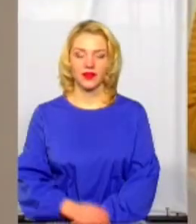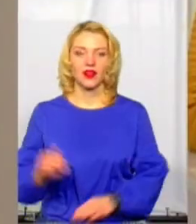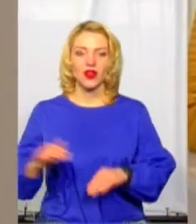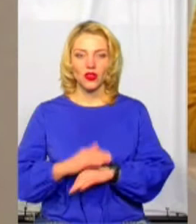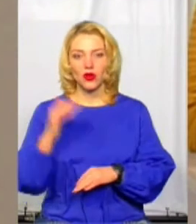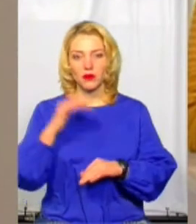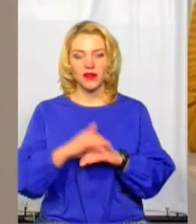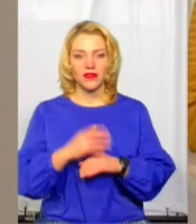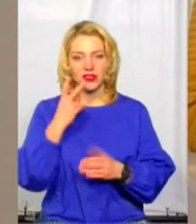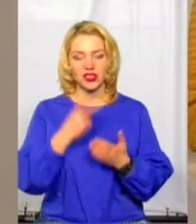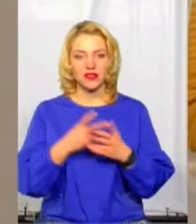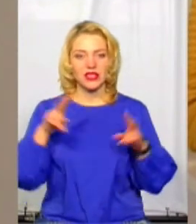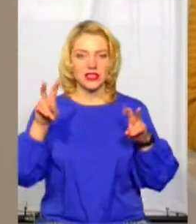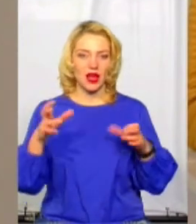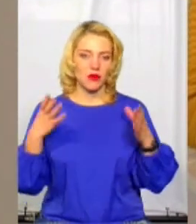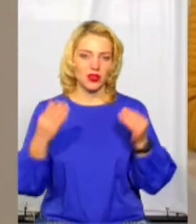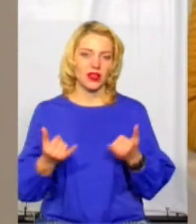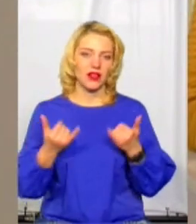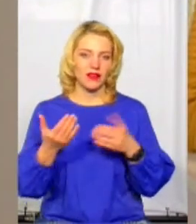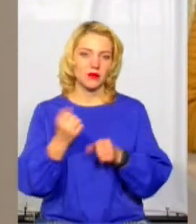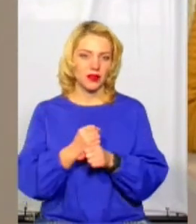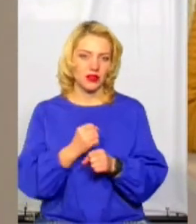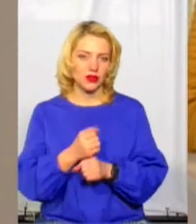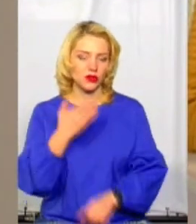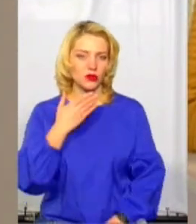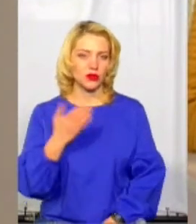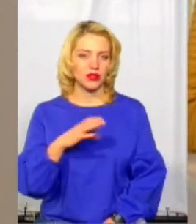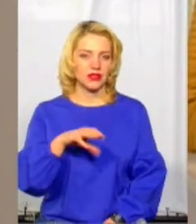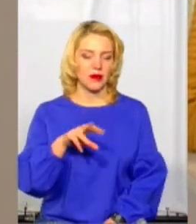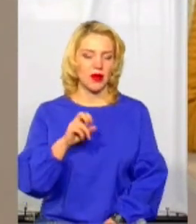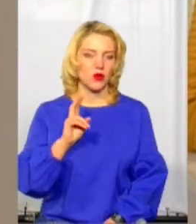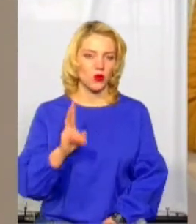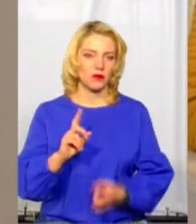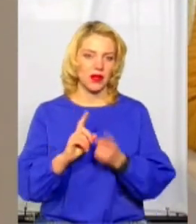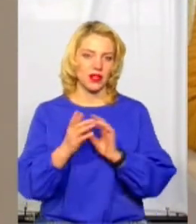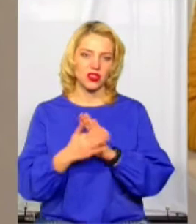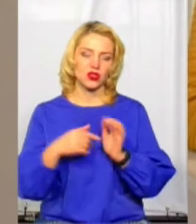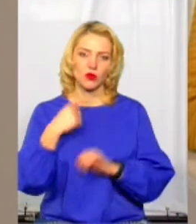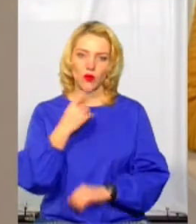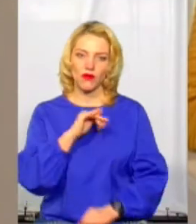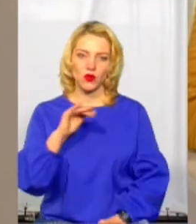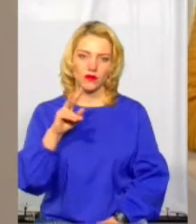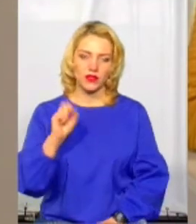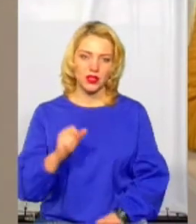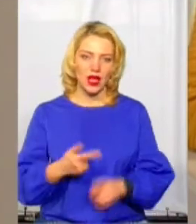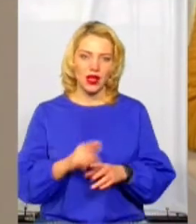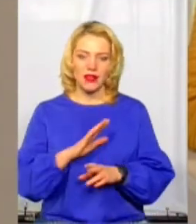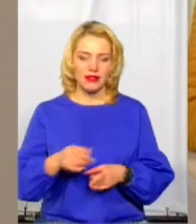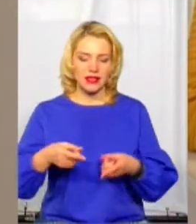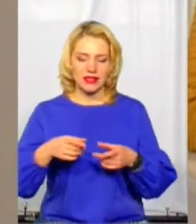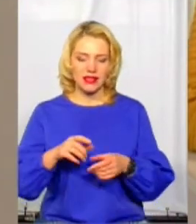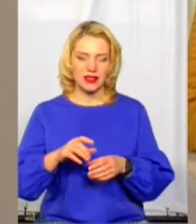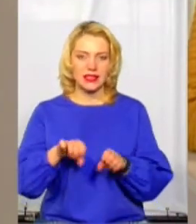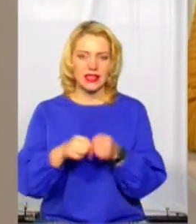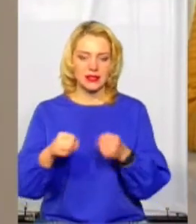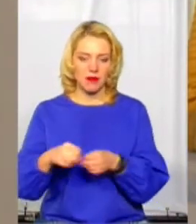Доброго вечора, це тема дня. З вами Богдан Семенюк на жестову мову перекладає Оксана Фіновська. Несправні вогнегасники